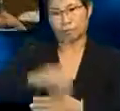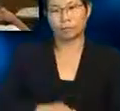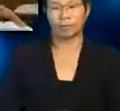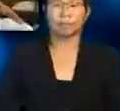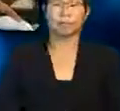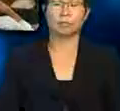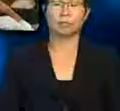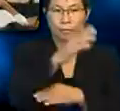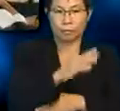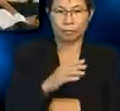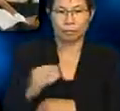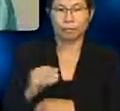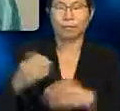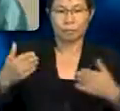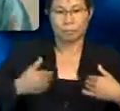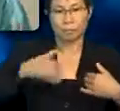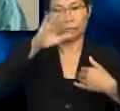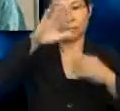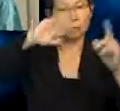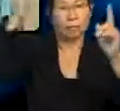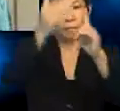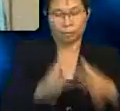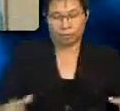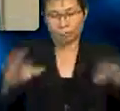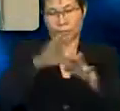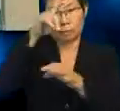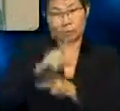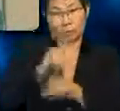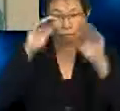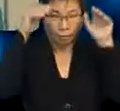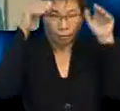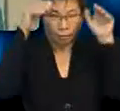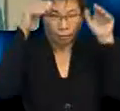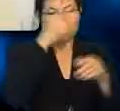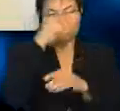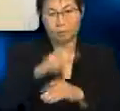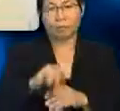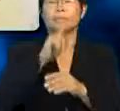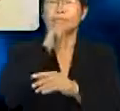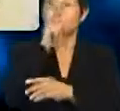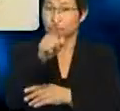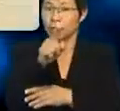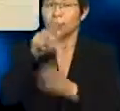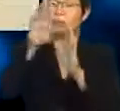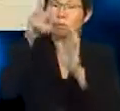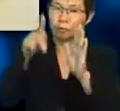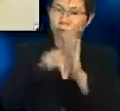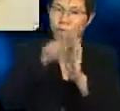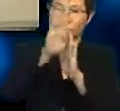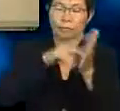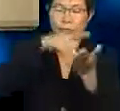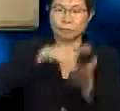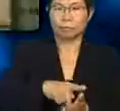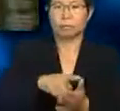Di samping itu, terdapat lima aspek penting yang perlu diberi penekanan bagi memastikan keberkesanan perlaksanaan